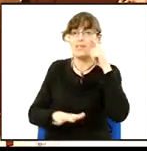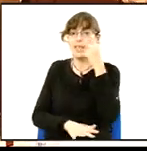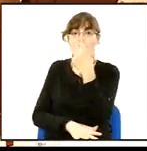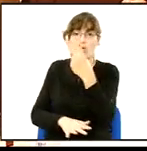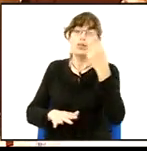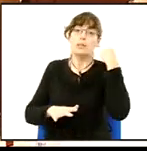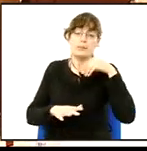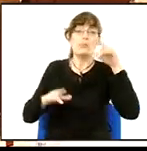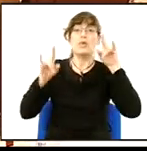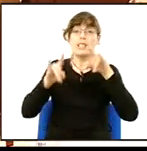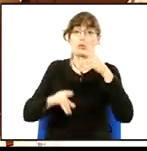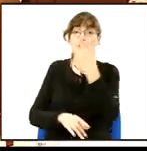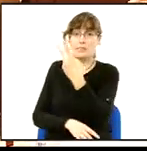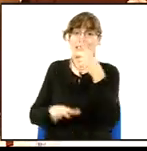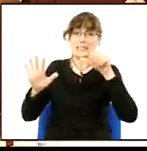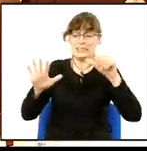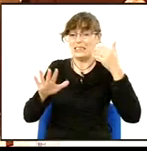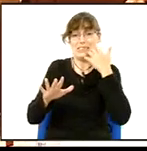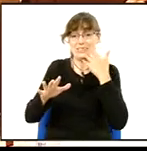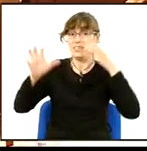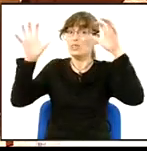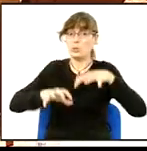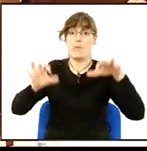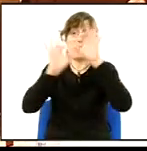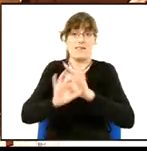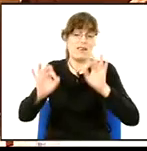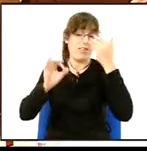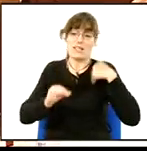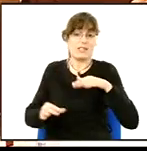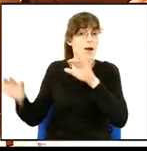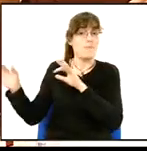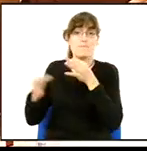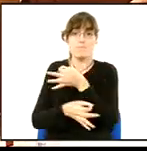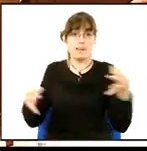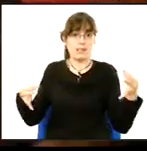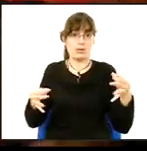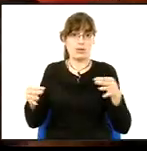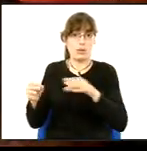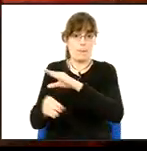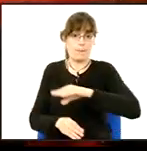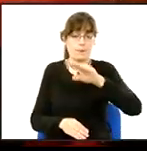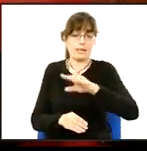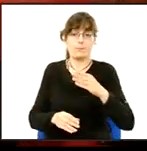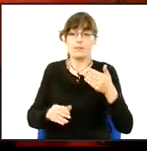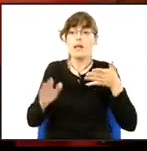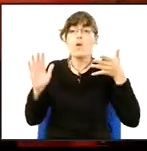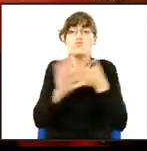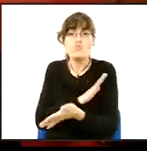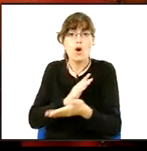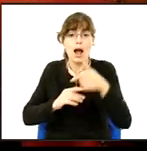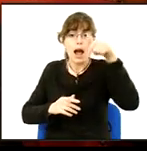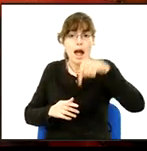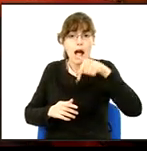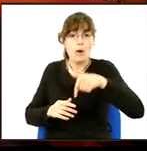dilluns 26. En principi, si no ens plou d'aquí el mercat medieval ha de ser presentes condicions. Gràcies. Moltes gràcies. Per quins motius enguany no es fa el